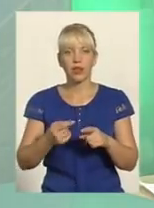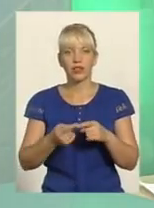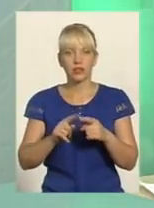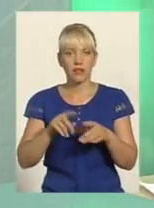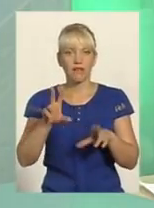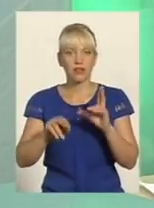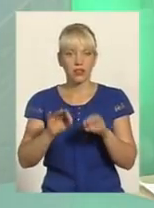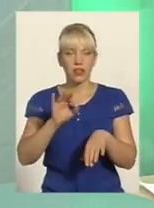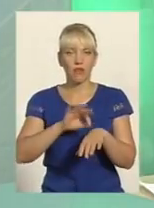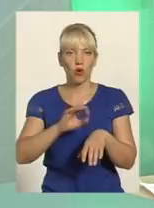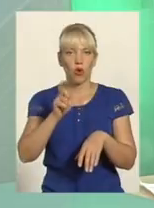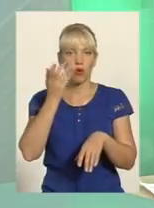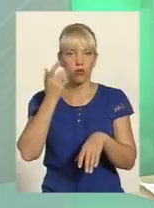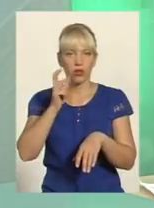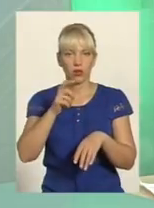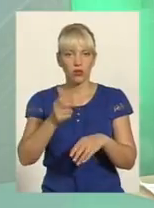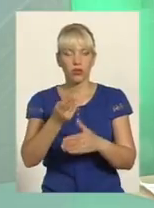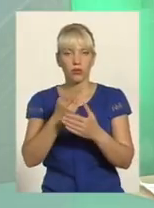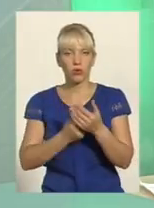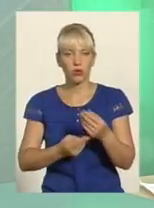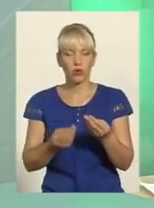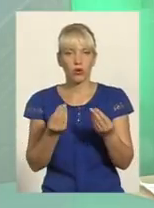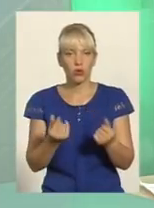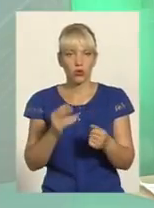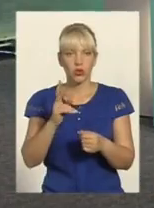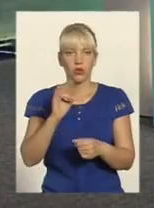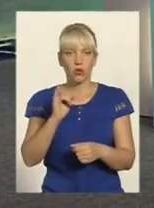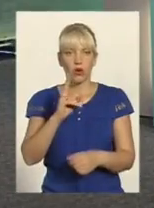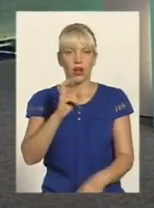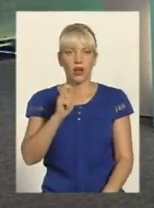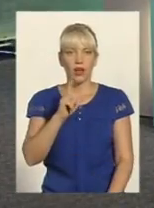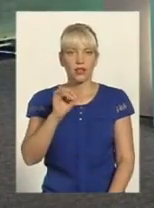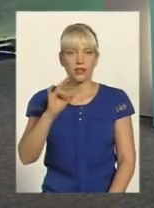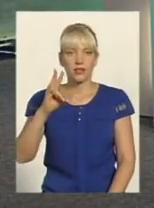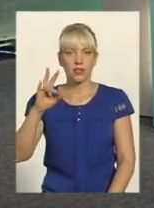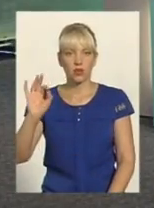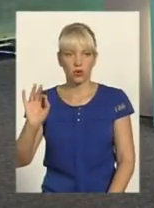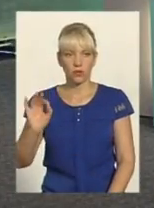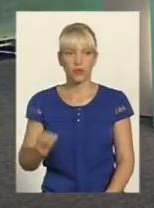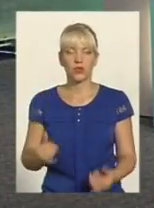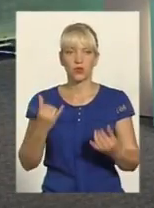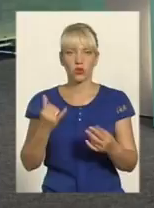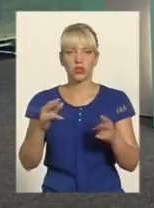Саме в відповідних казино Сьогодні наші клуби гральні